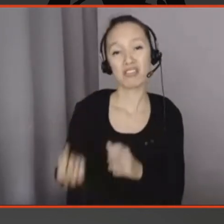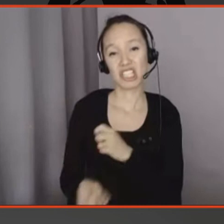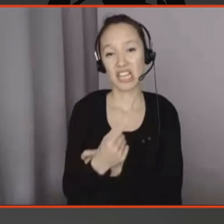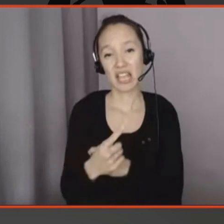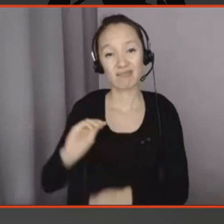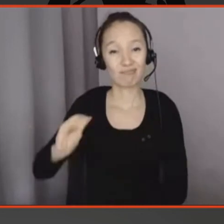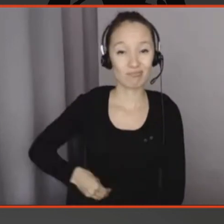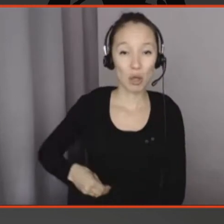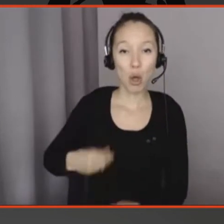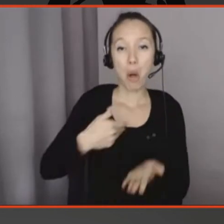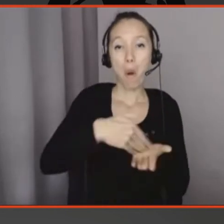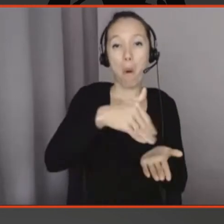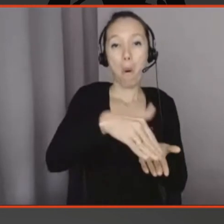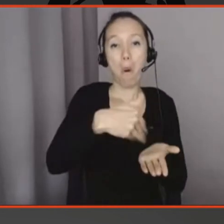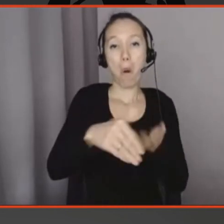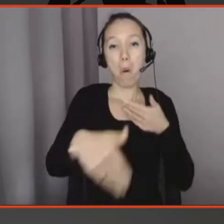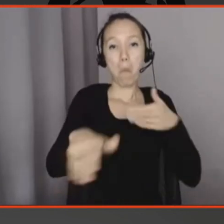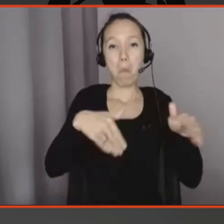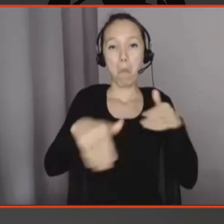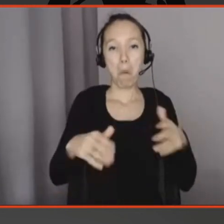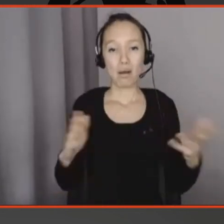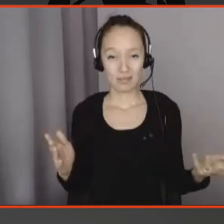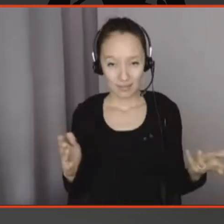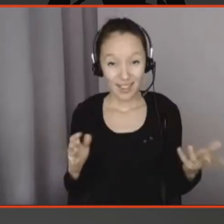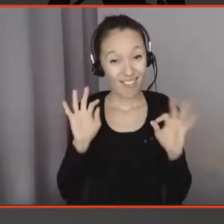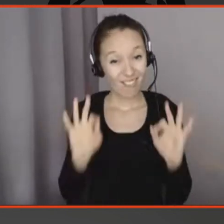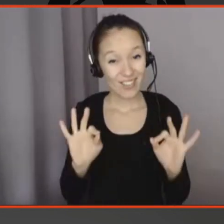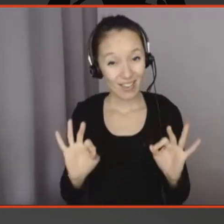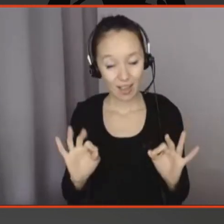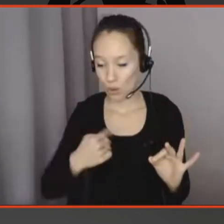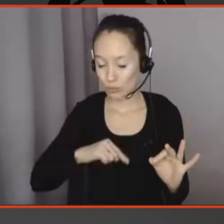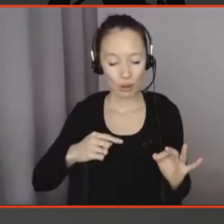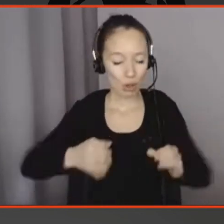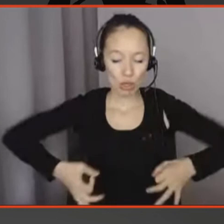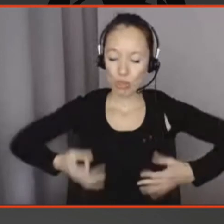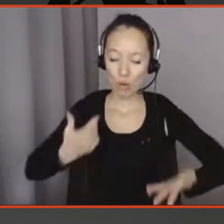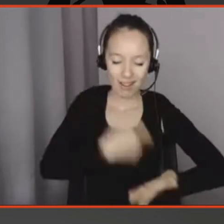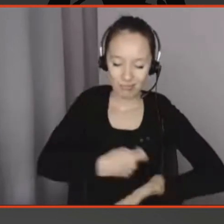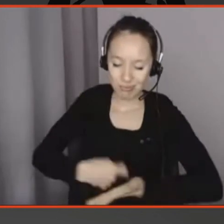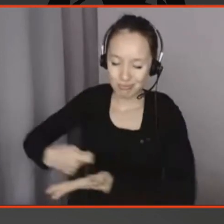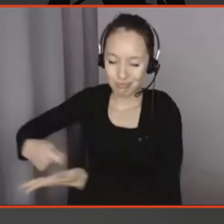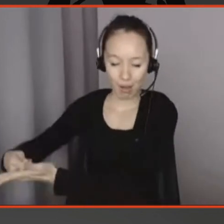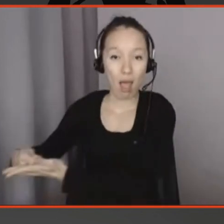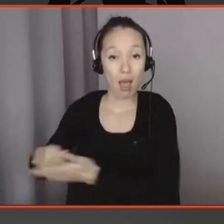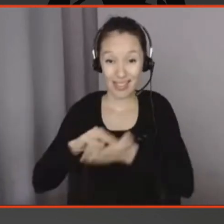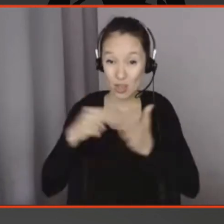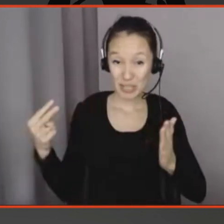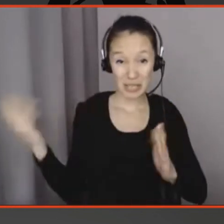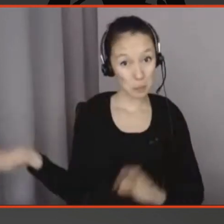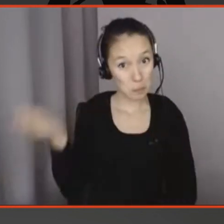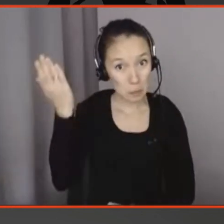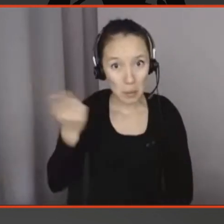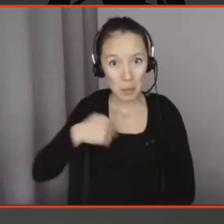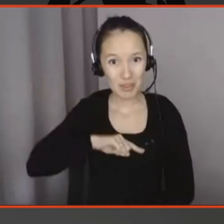débarrasse. Qu'est-ce qu'on fait de ces objets de consommation massive qui sont hyper technologiques et avec lesquels on n'a aucune relation d